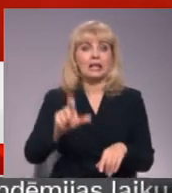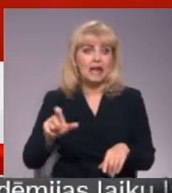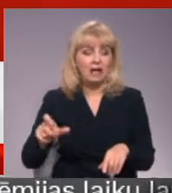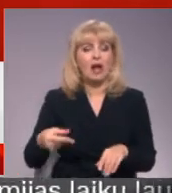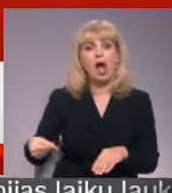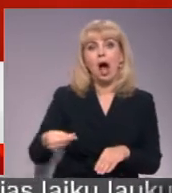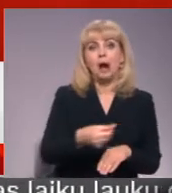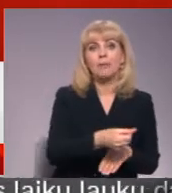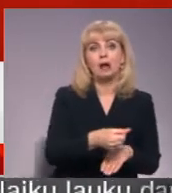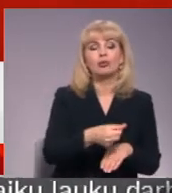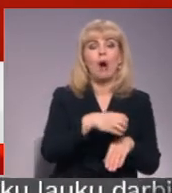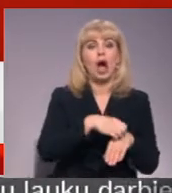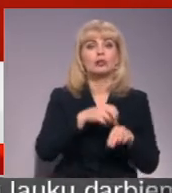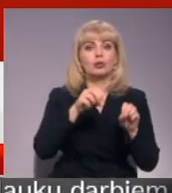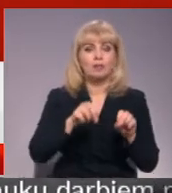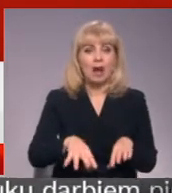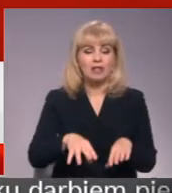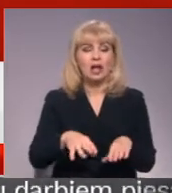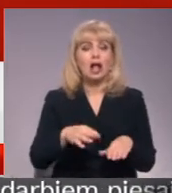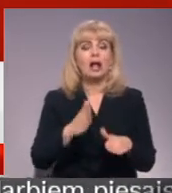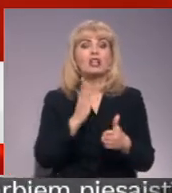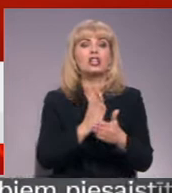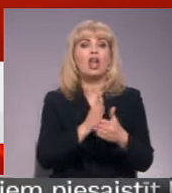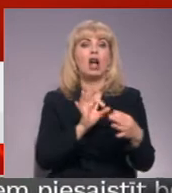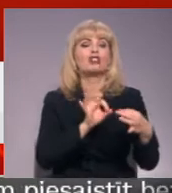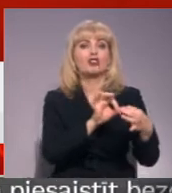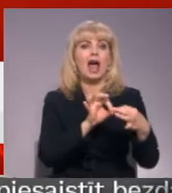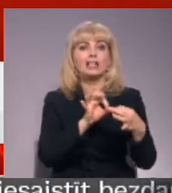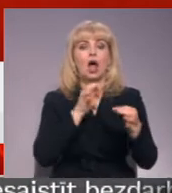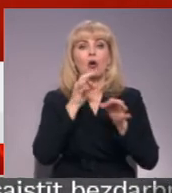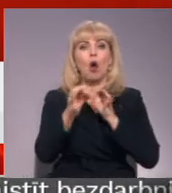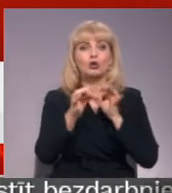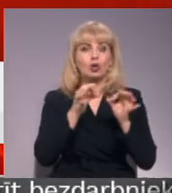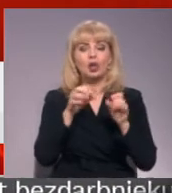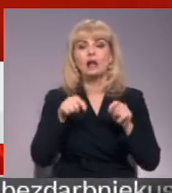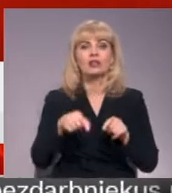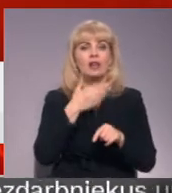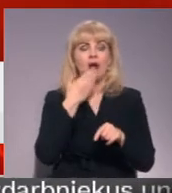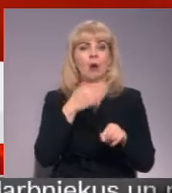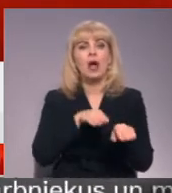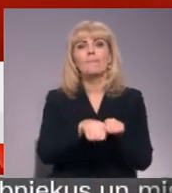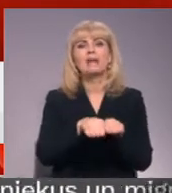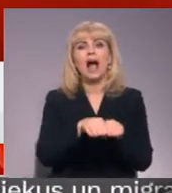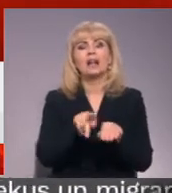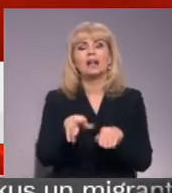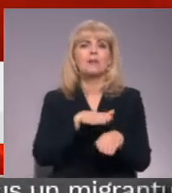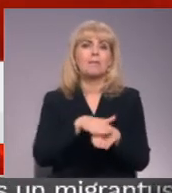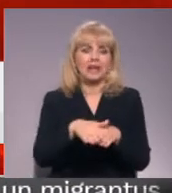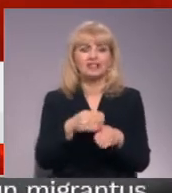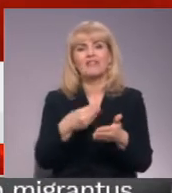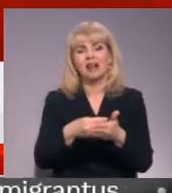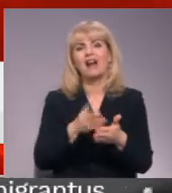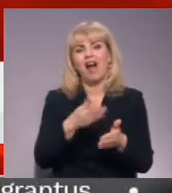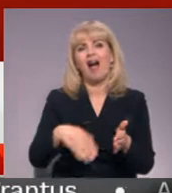apmaksāt arī ārstu speciālus tieši saistus konsultācijas. Šādas konsultācijas gan nav pielīdzināmas pilnvērtīgām klātienas